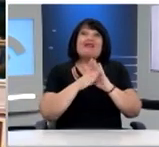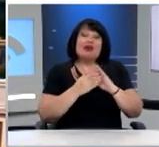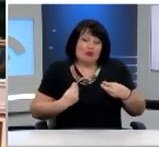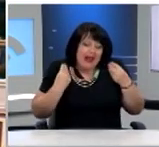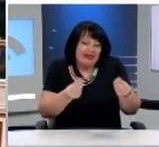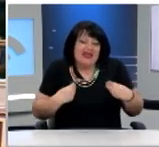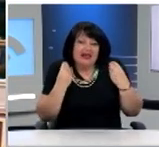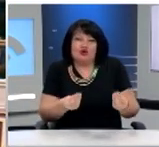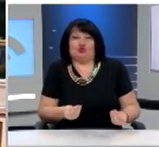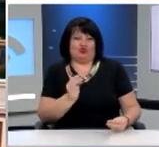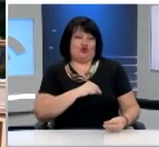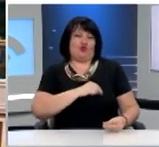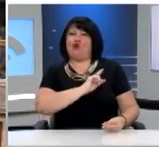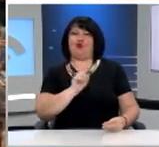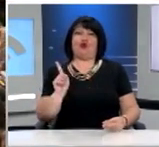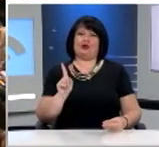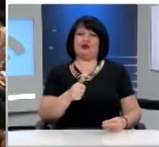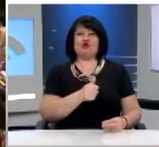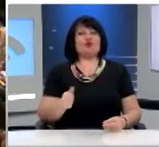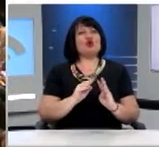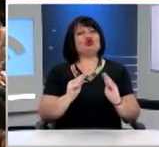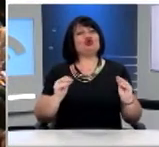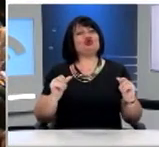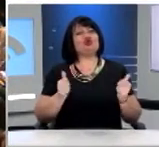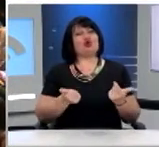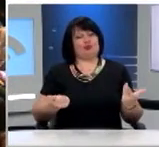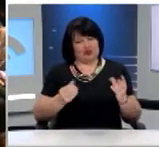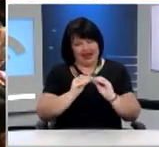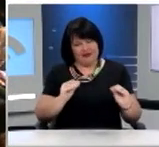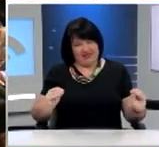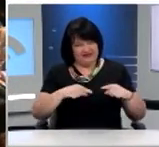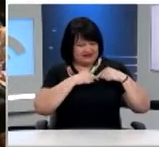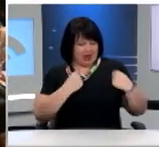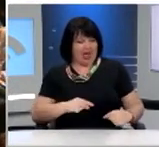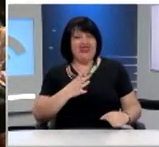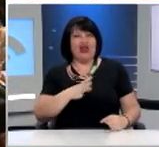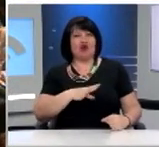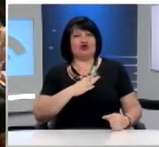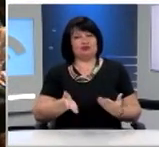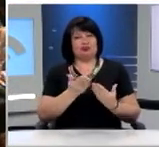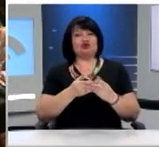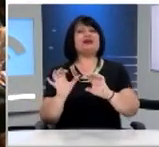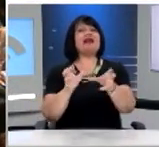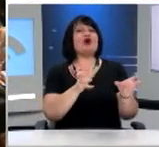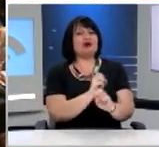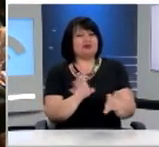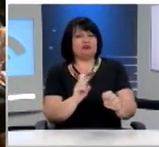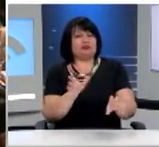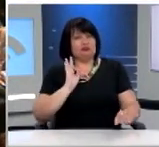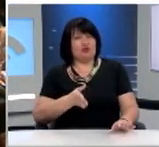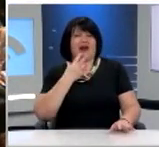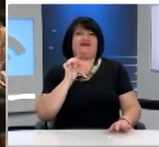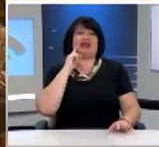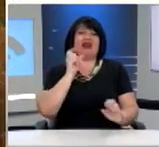προσφορά. Όμως δεν είναι μόνο η εκπαίδευση που θα μπορέσει να συμβάλλει στην ενίσχυση του εθελοντισμού. Τα μέσα μαζικής ενημέρωσης έχουν την